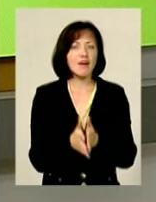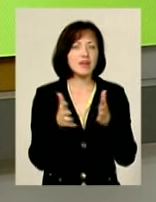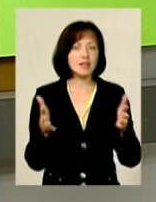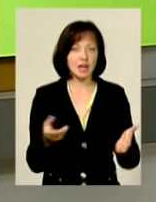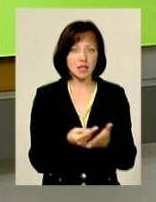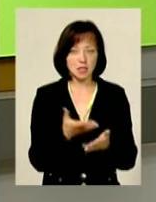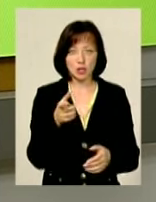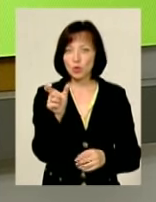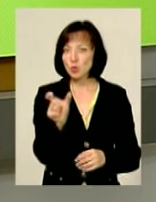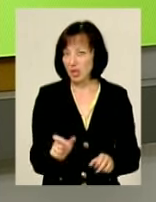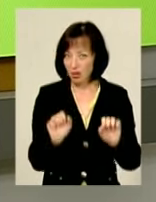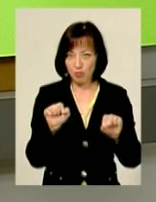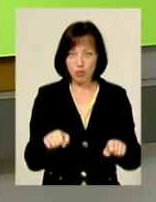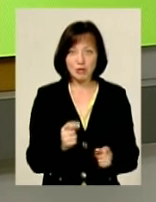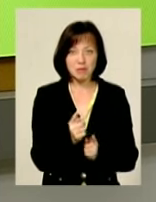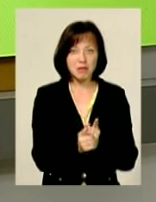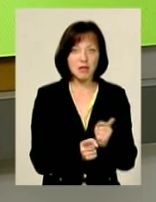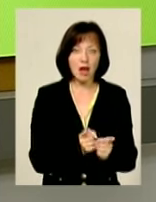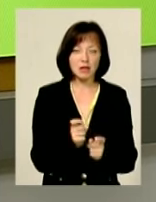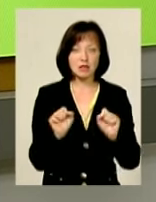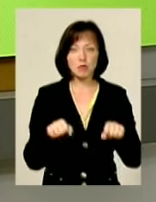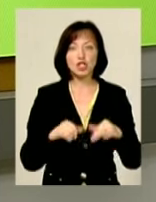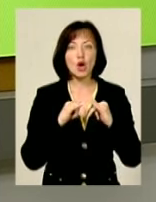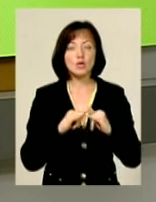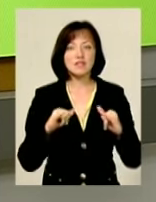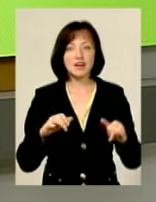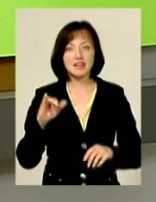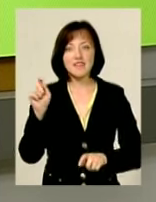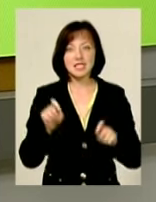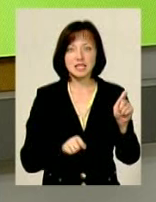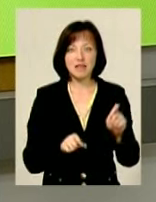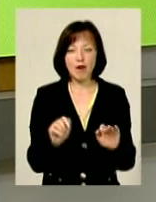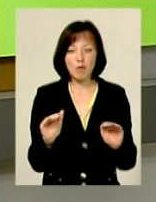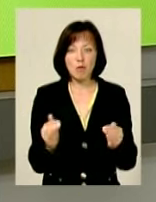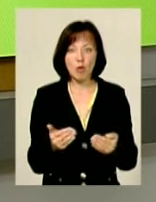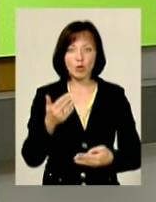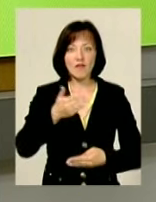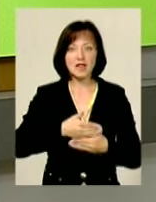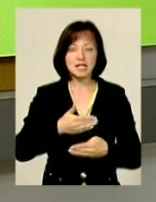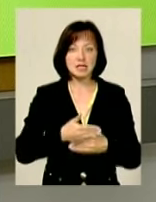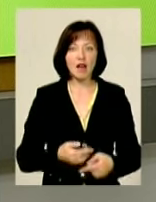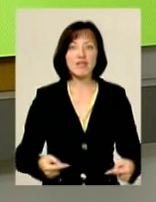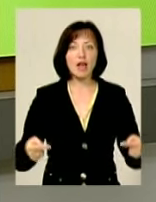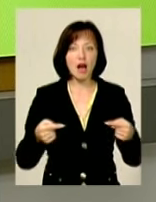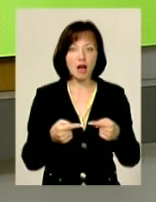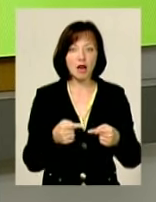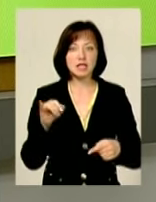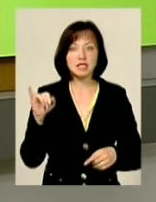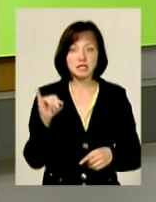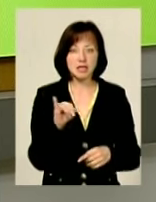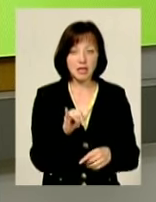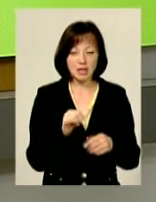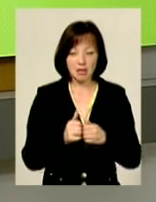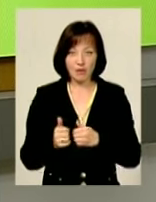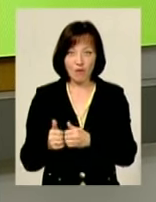людина може мінятися, людина може розвиватися. І фестиваль моновистав якраз і крутиться